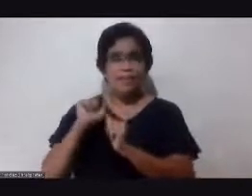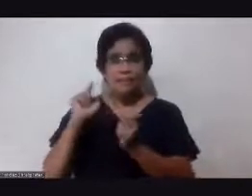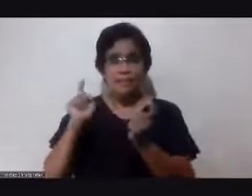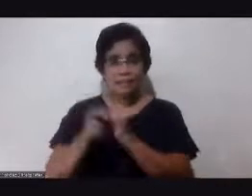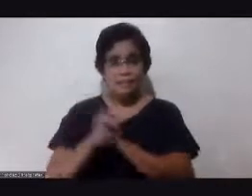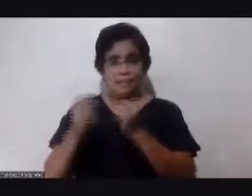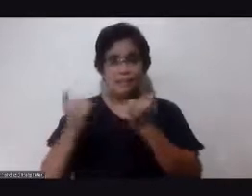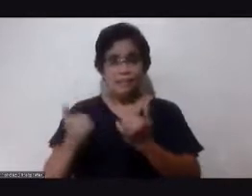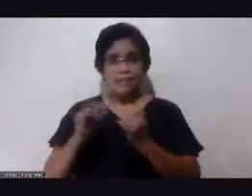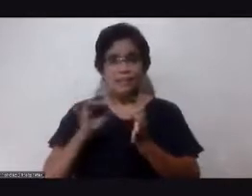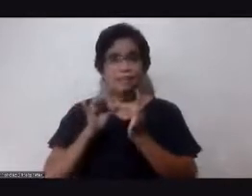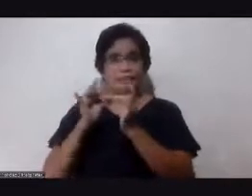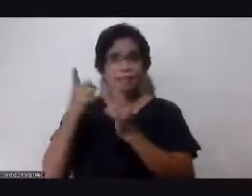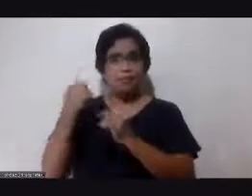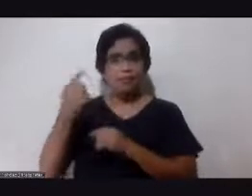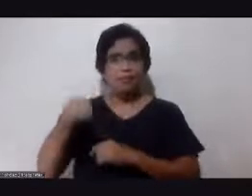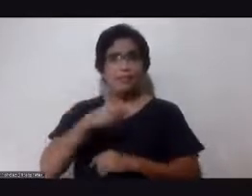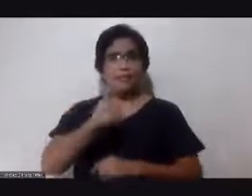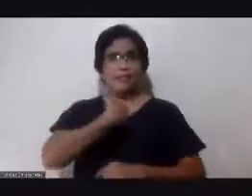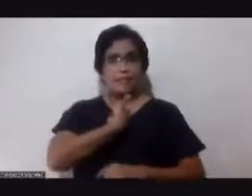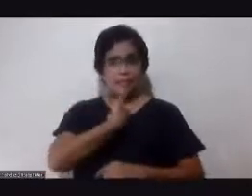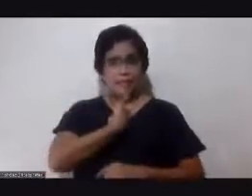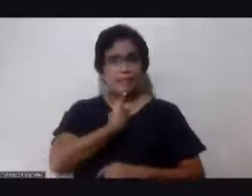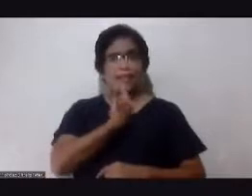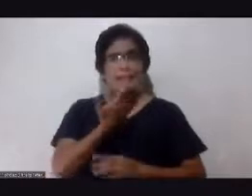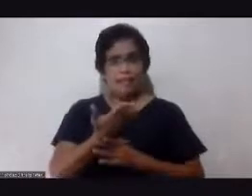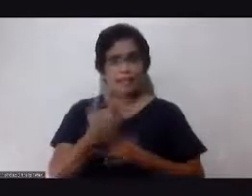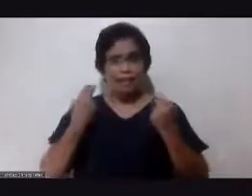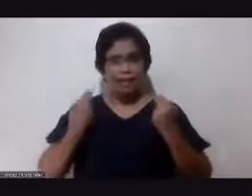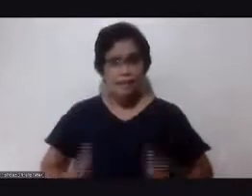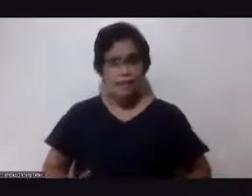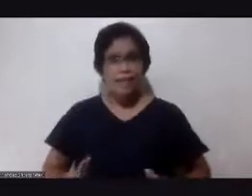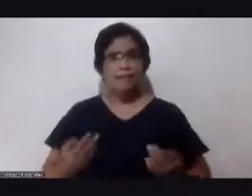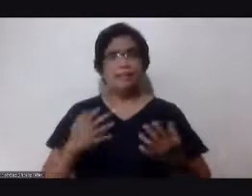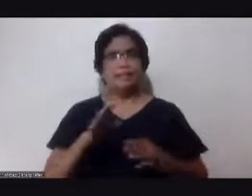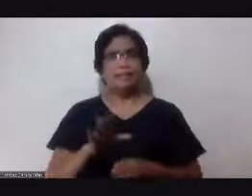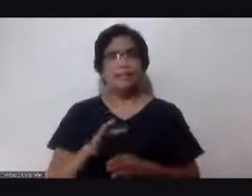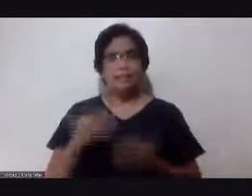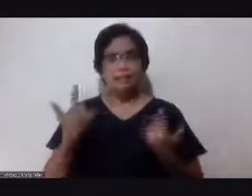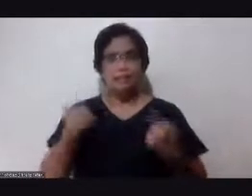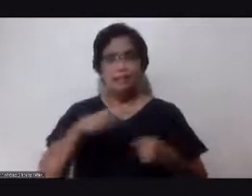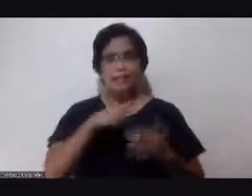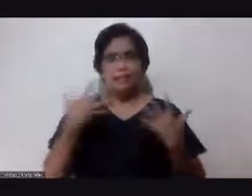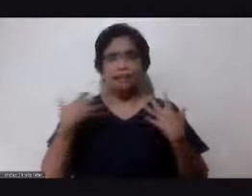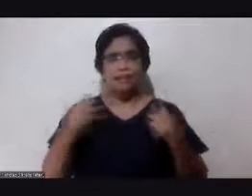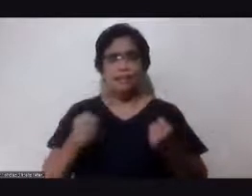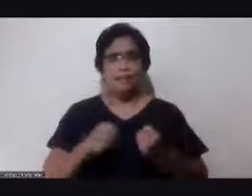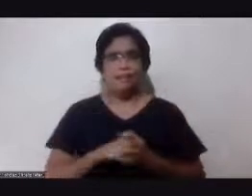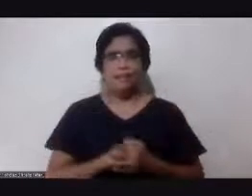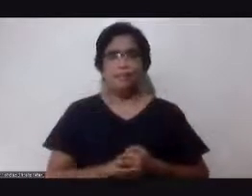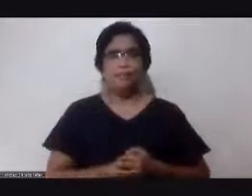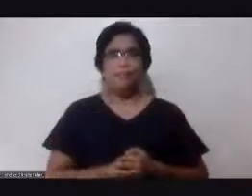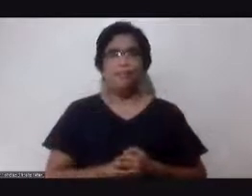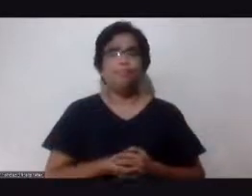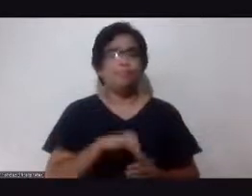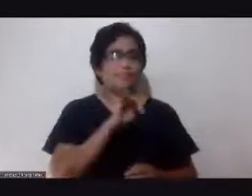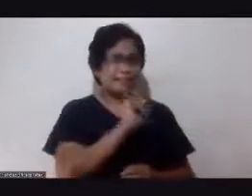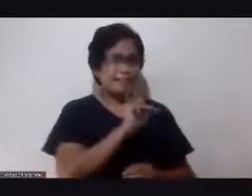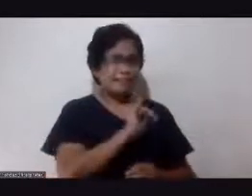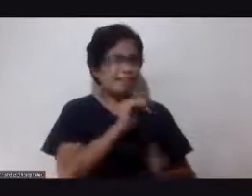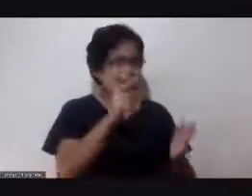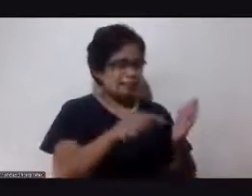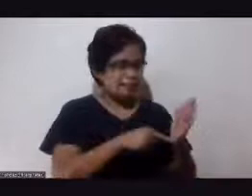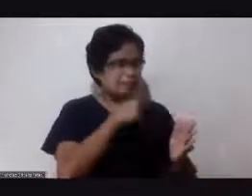lalong-lalo na para sa ating sarili, sa ating kalusugan, sa ating kalakasan. Yes, Brother Eng, minsan kailangan